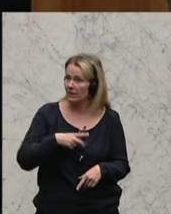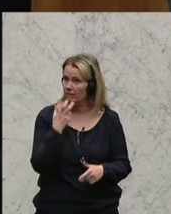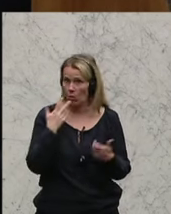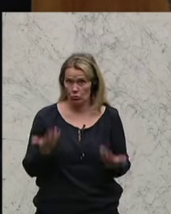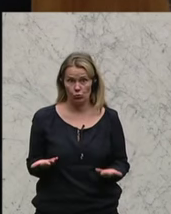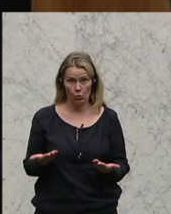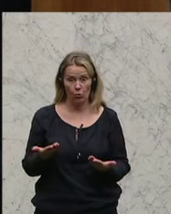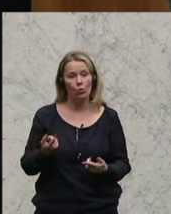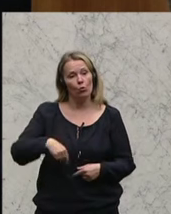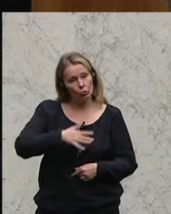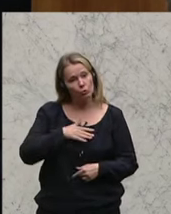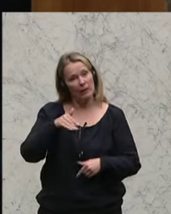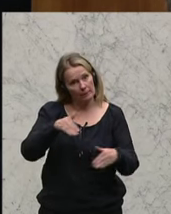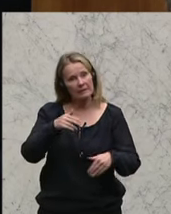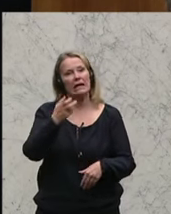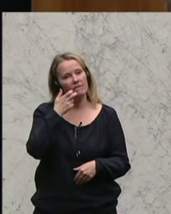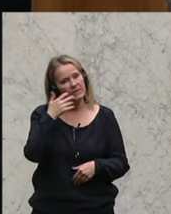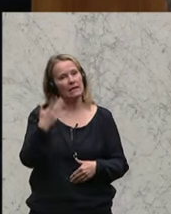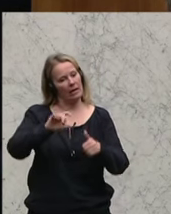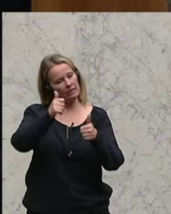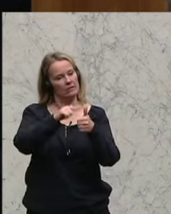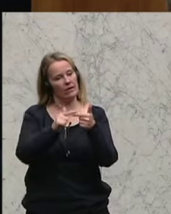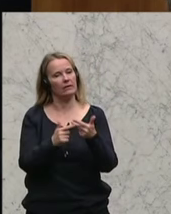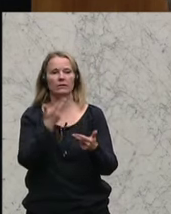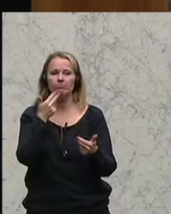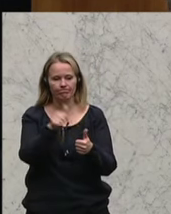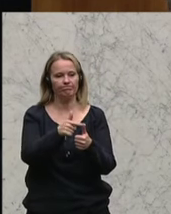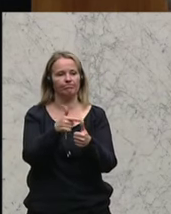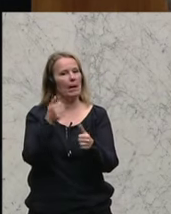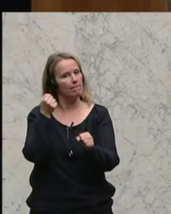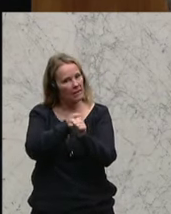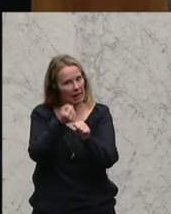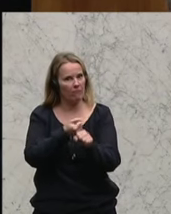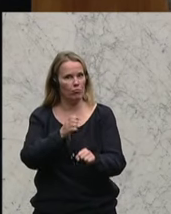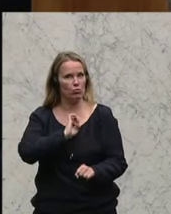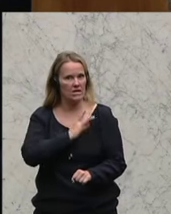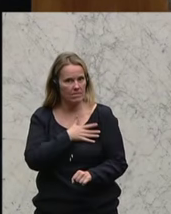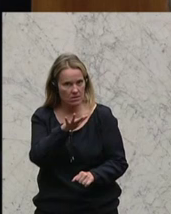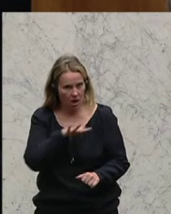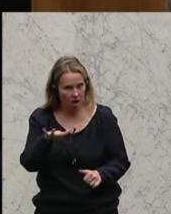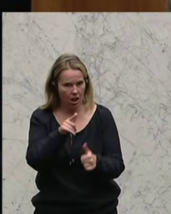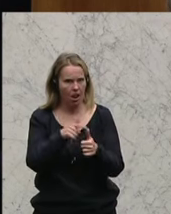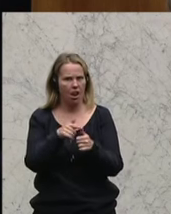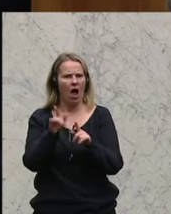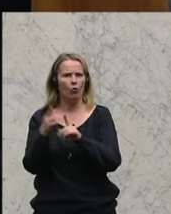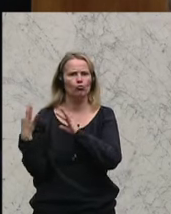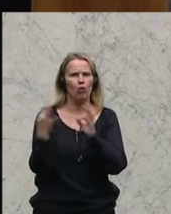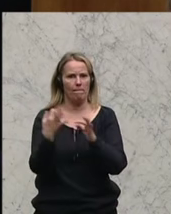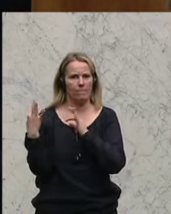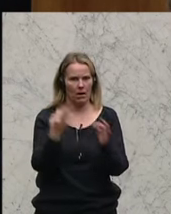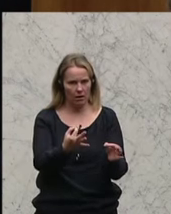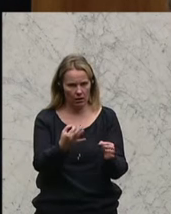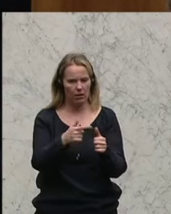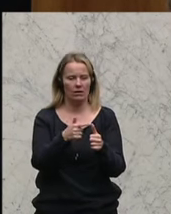in unserem Ministerium Prioritäten setzen. Die Bekämpfung der Kriminalität, der Schlepperkriminalität,